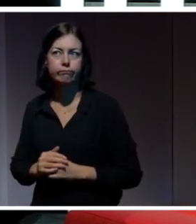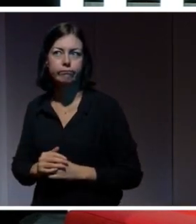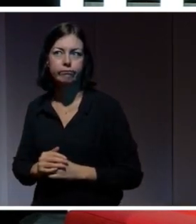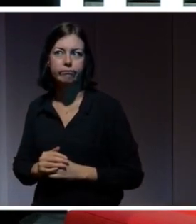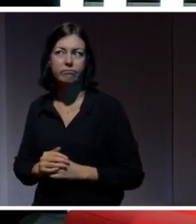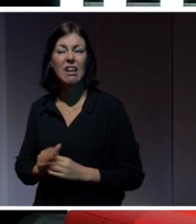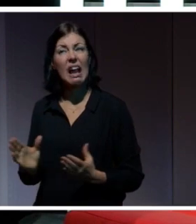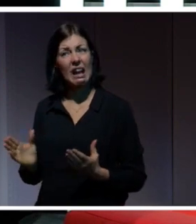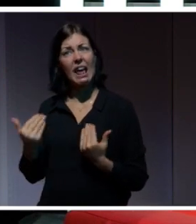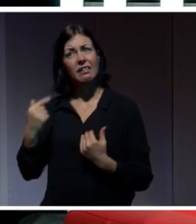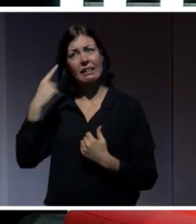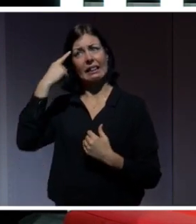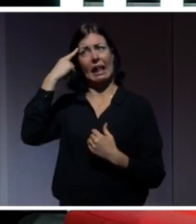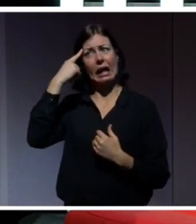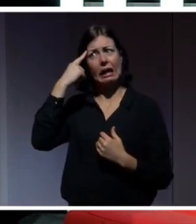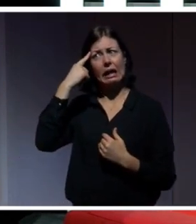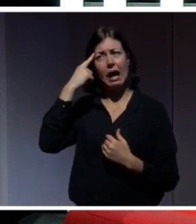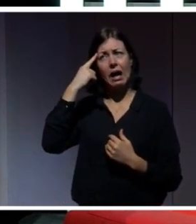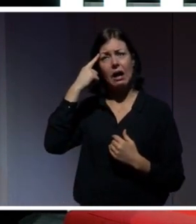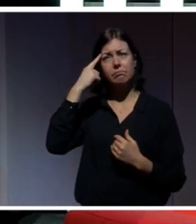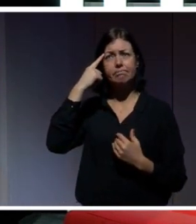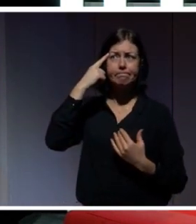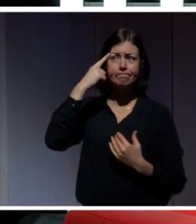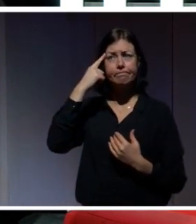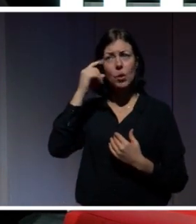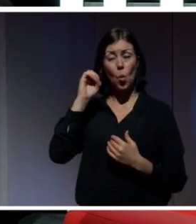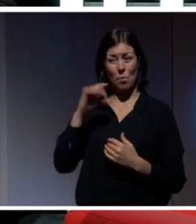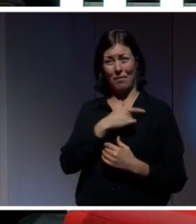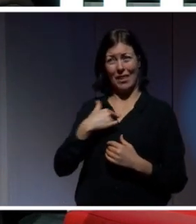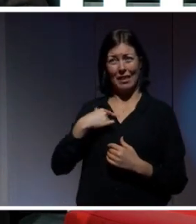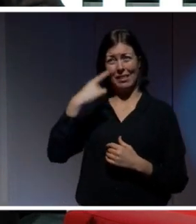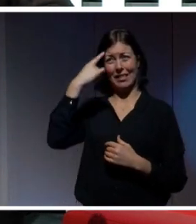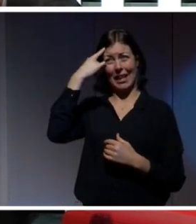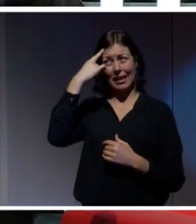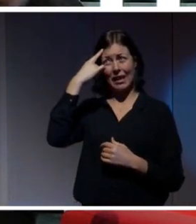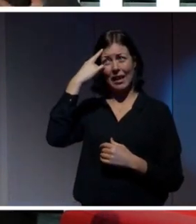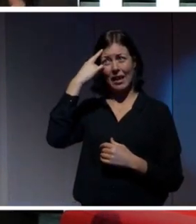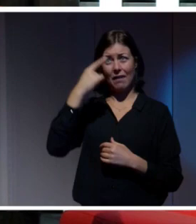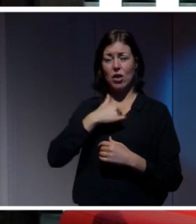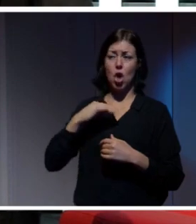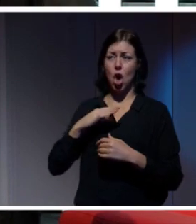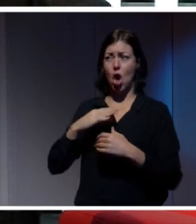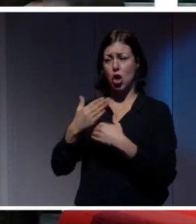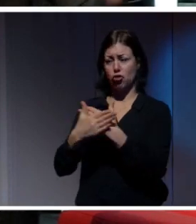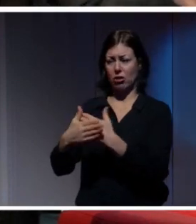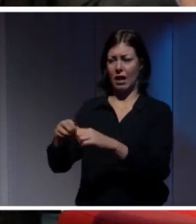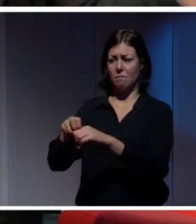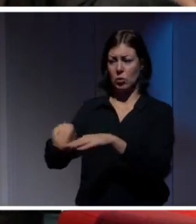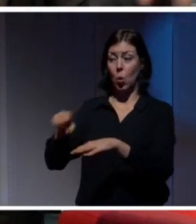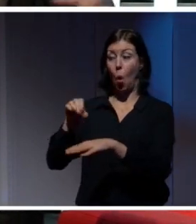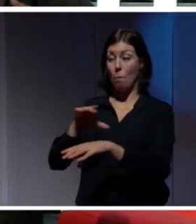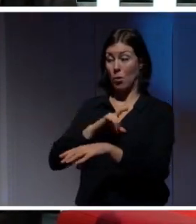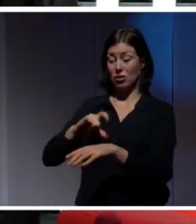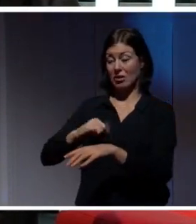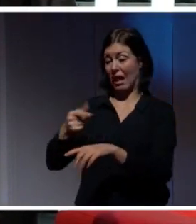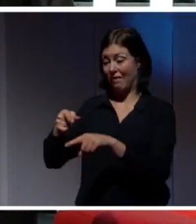Lätt också att tänka i termer av att om vi nu tänker oss att vi har data och information om oss själva. Då kan vi glömma det